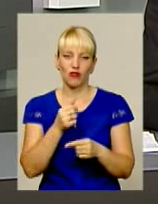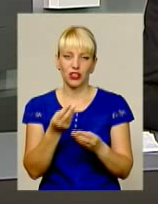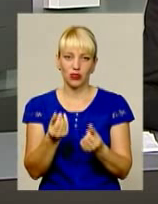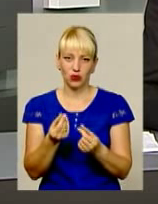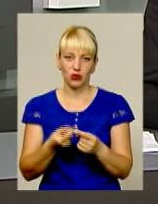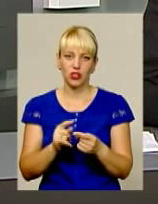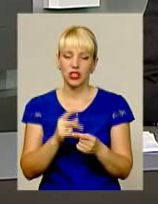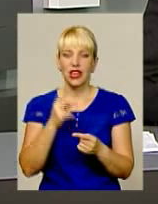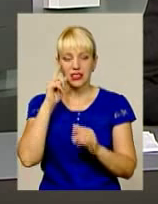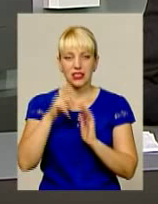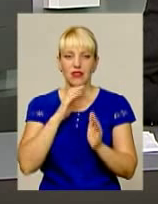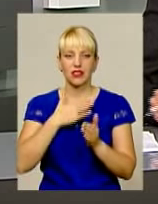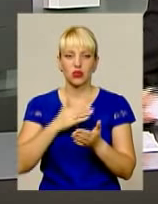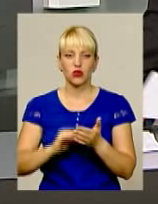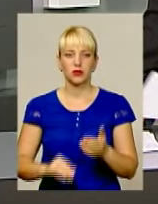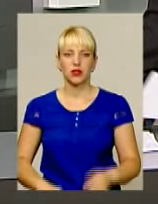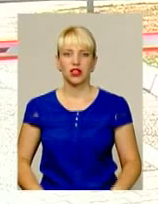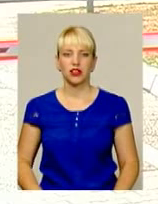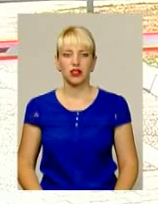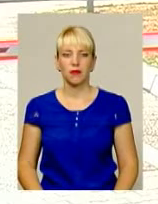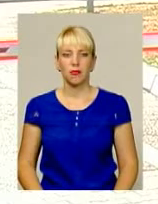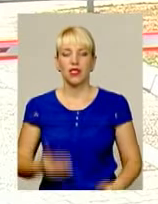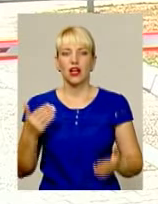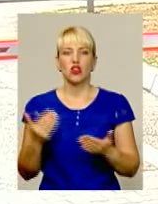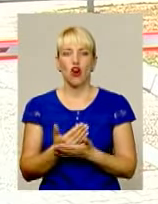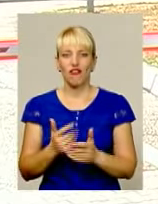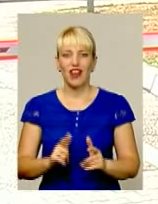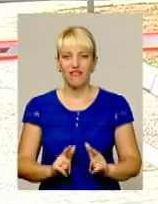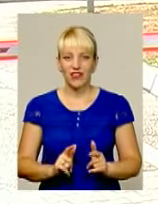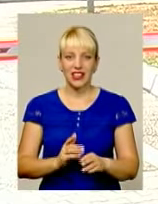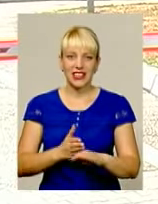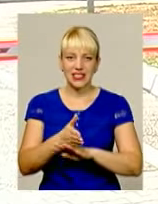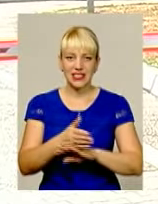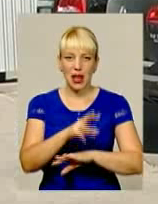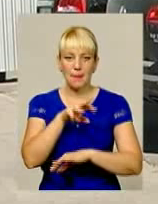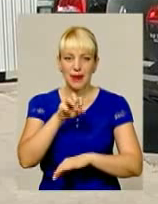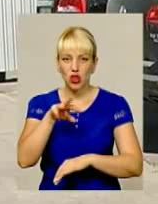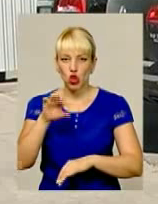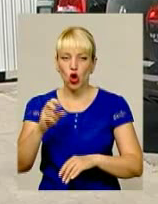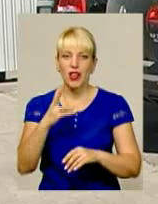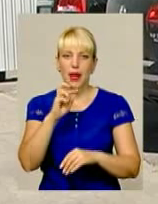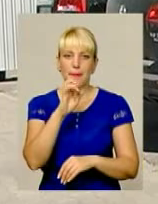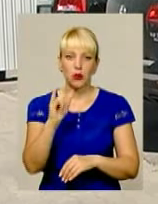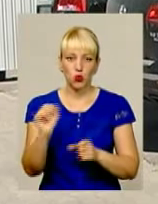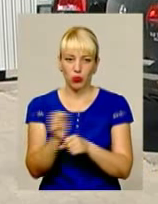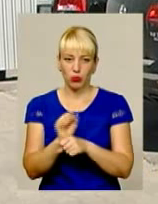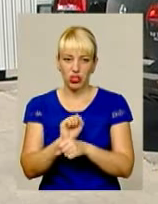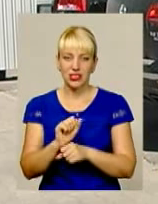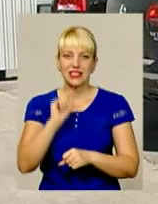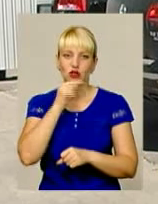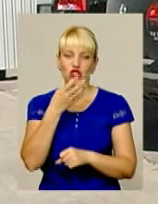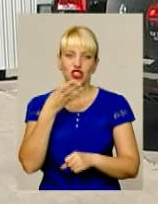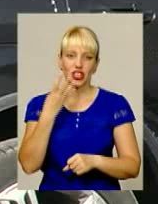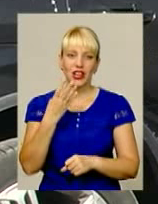дізнавалась Тетяна Ворожцова. Нове візне миту на вживані автівки з Європи дозволило Сергію заекономити до 4